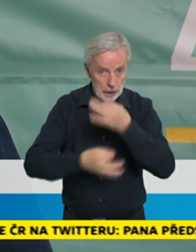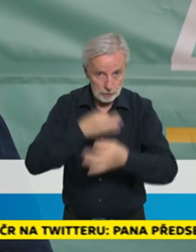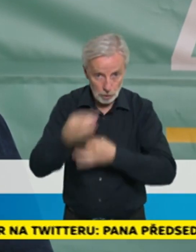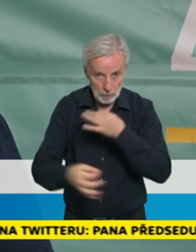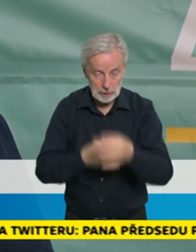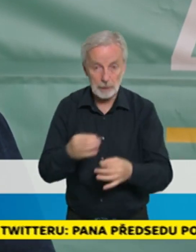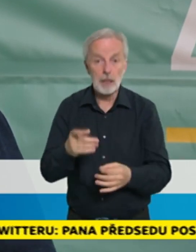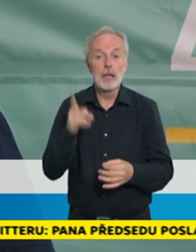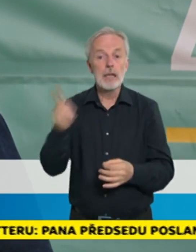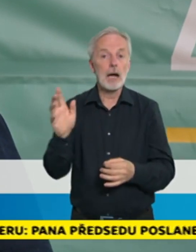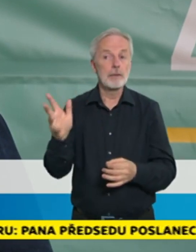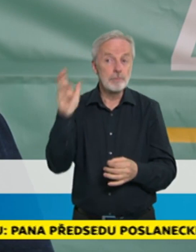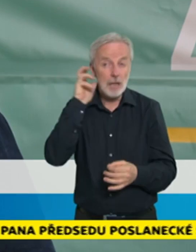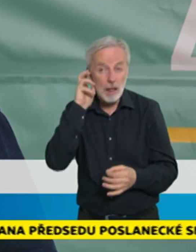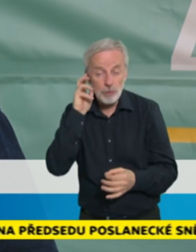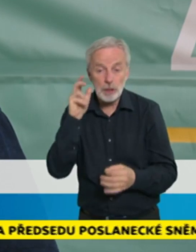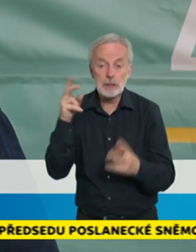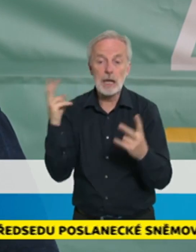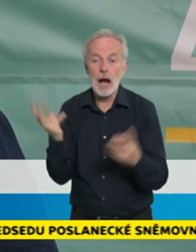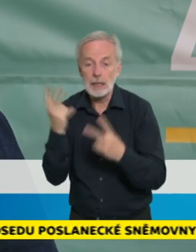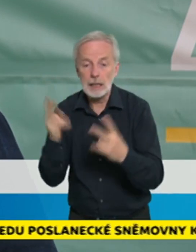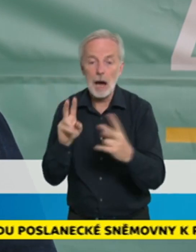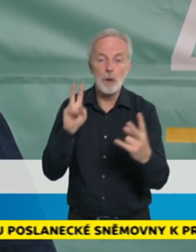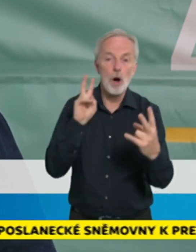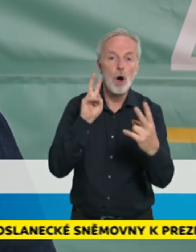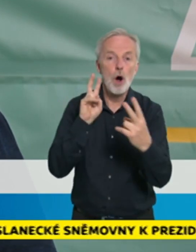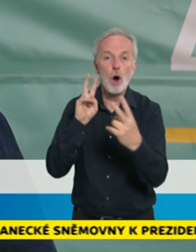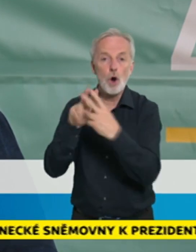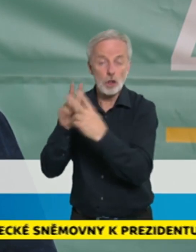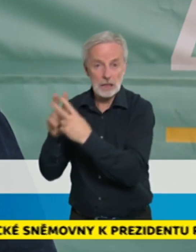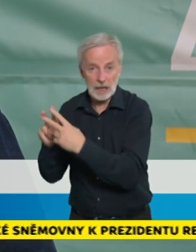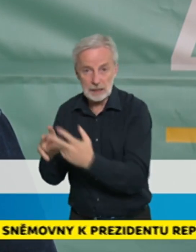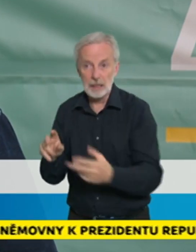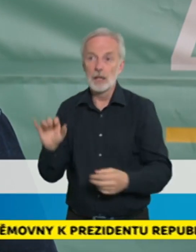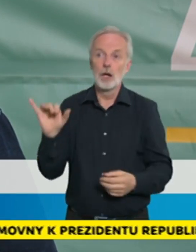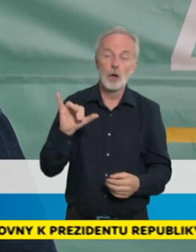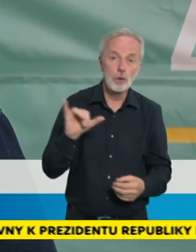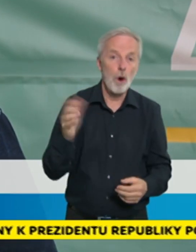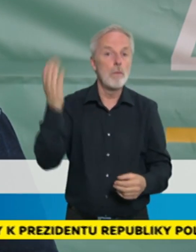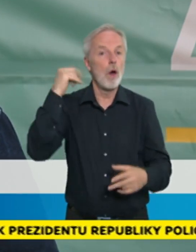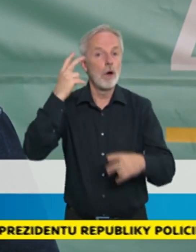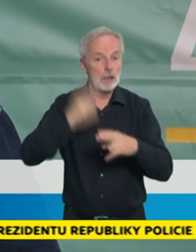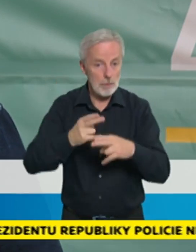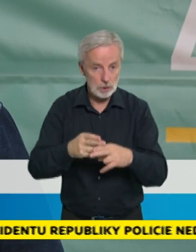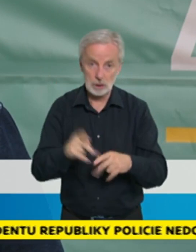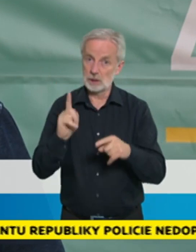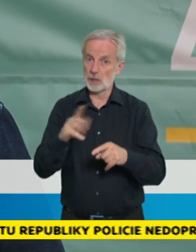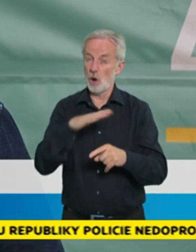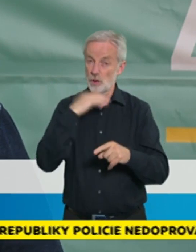v České republice. V současné chvíli samozřejmě došlo k poměrně rychlému nárostu počtu případů.